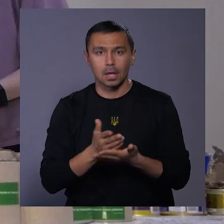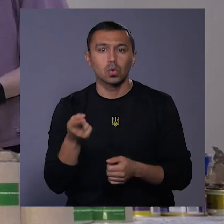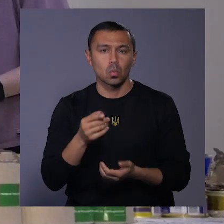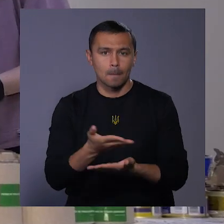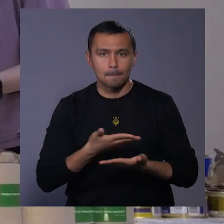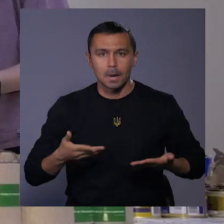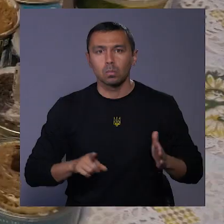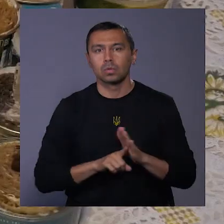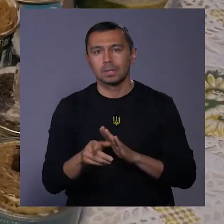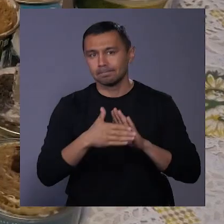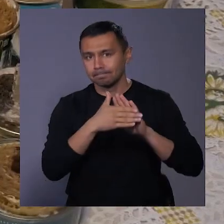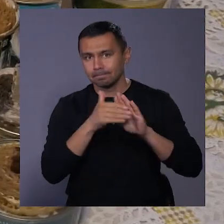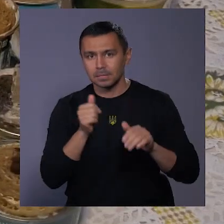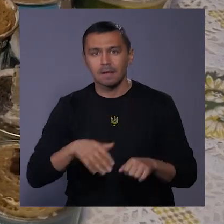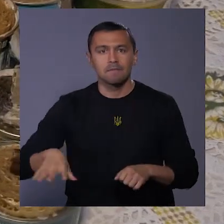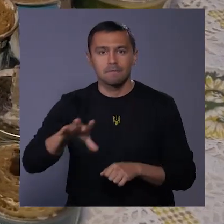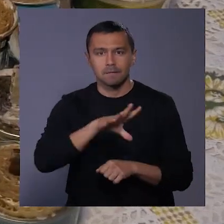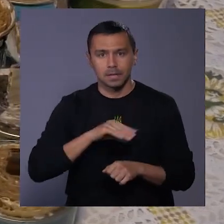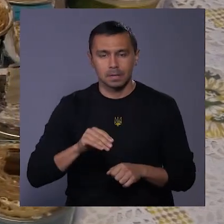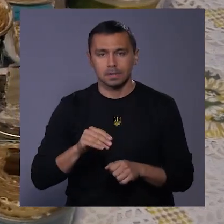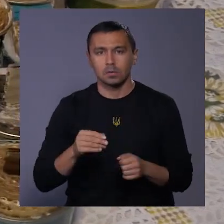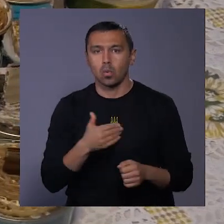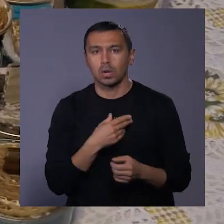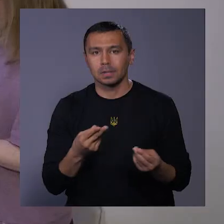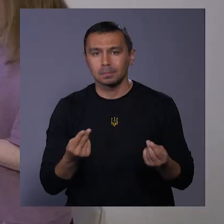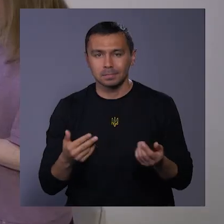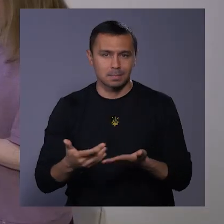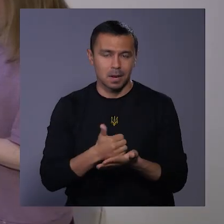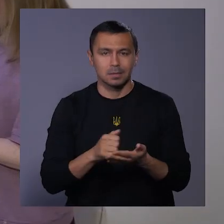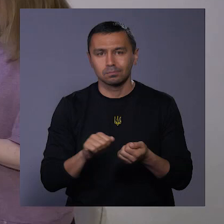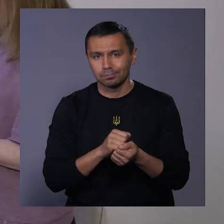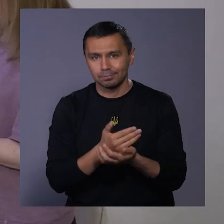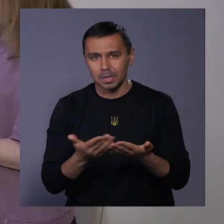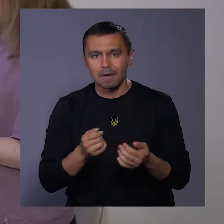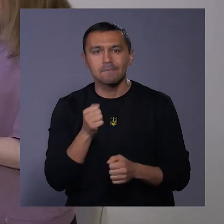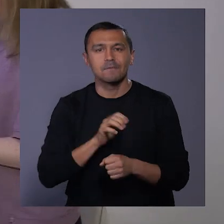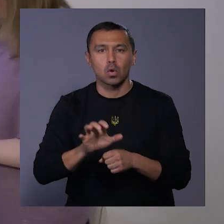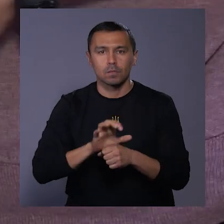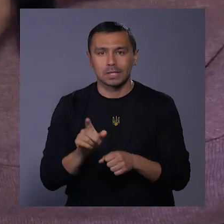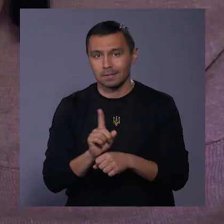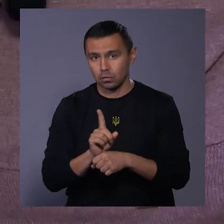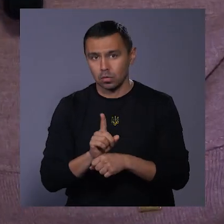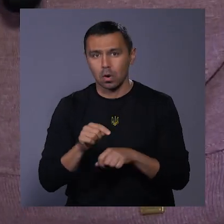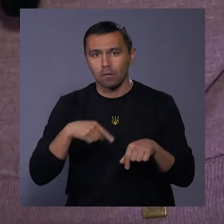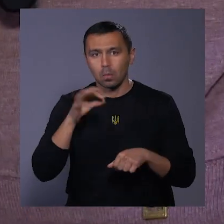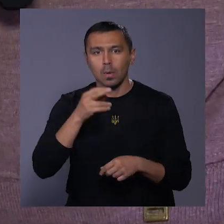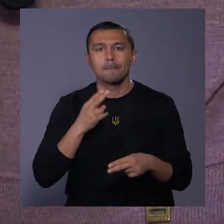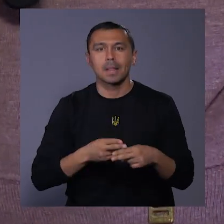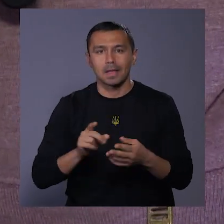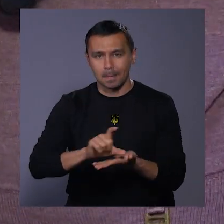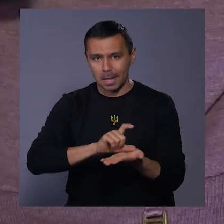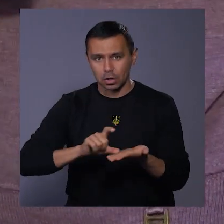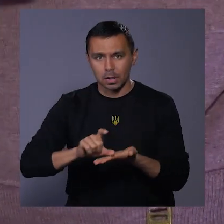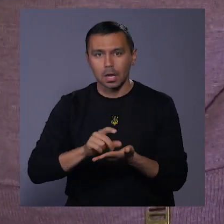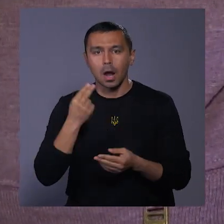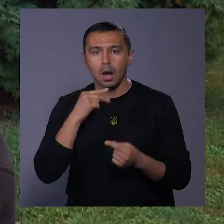ми почали закликати усіх охочих збирати второсервину для виготовлення окупних свічок. Тут ми говоримо про металові бляшанки,